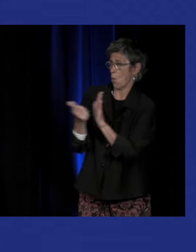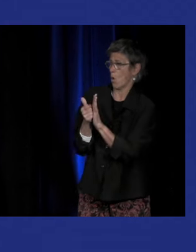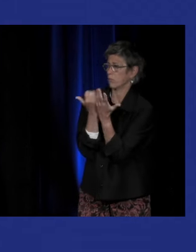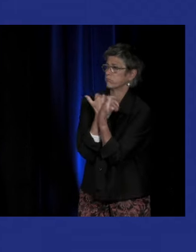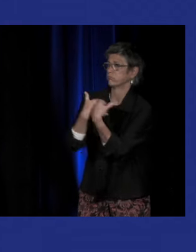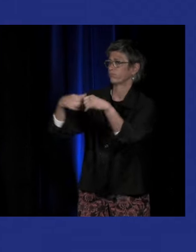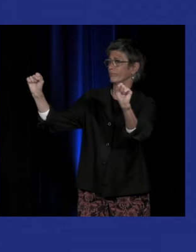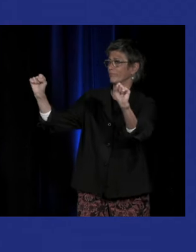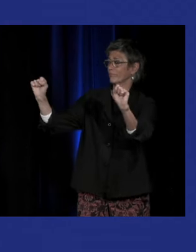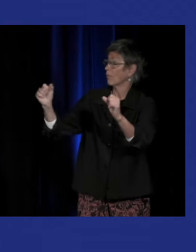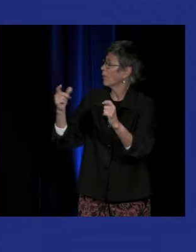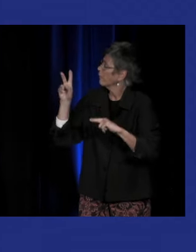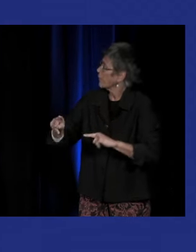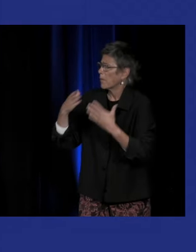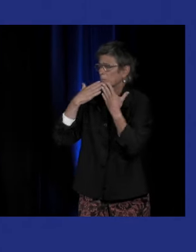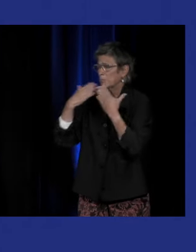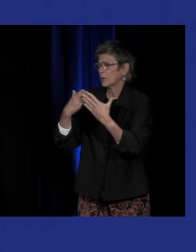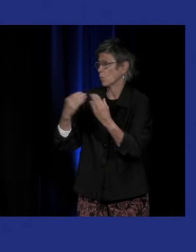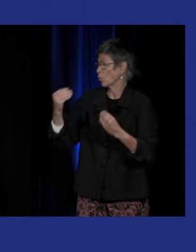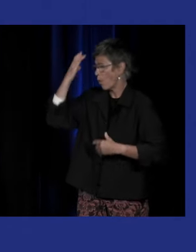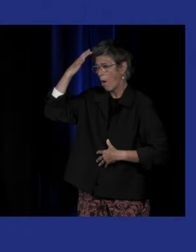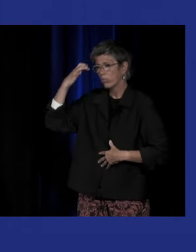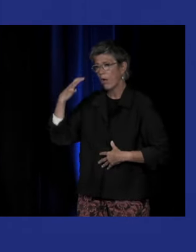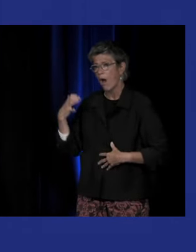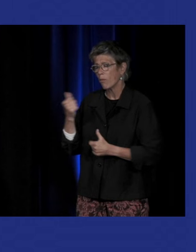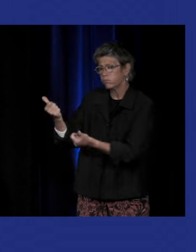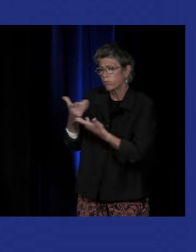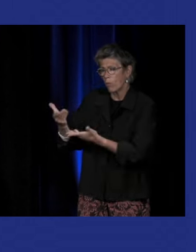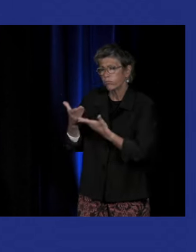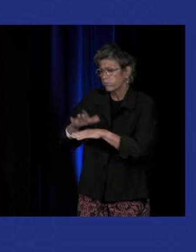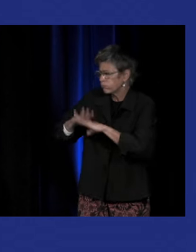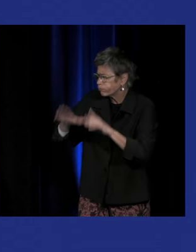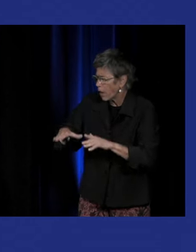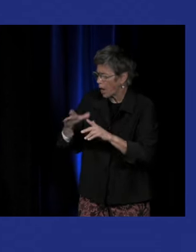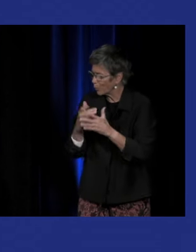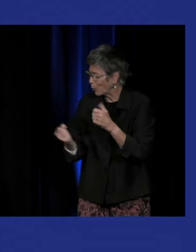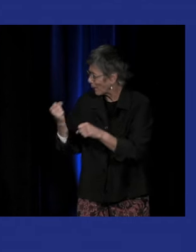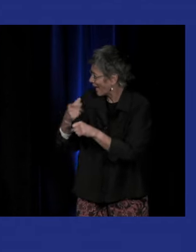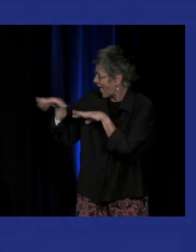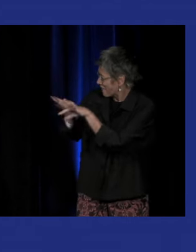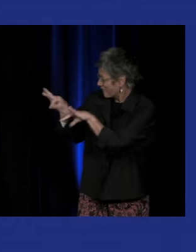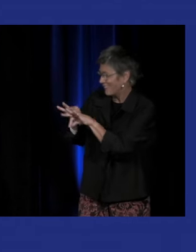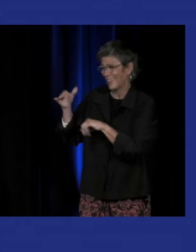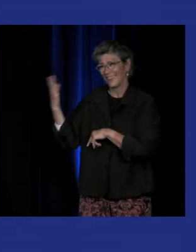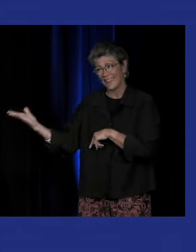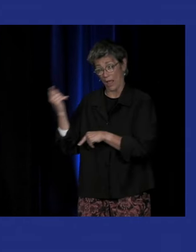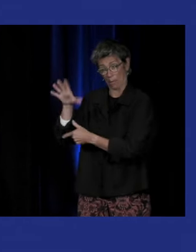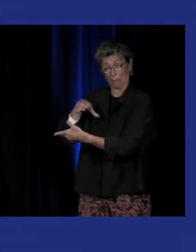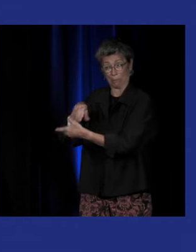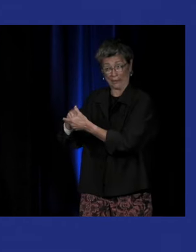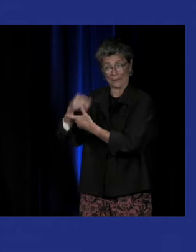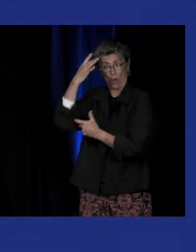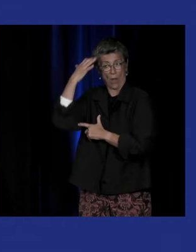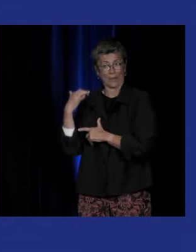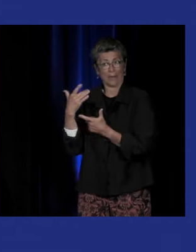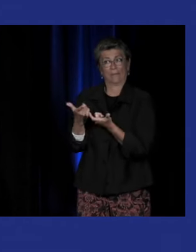Je tiens à remercier vivement Andrea Benvenuto, qui a été force de proposition pour la composition de cette table ronde, à laquelle elle participe et qu